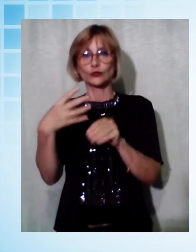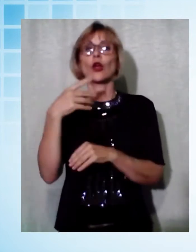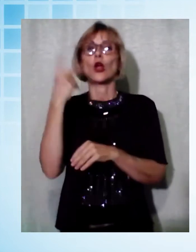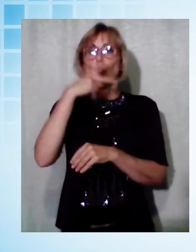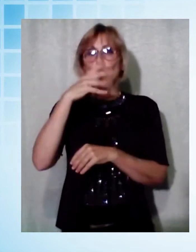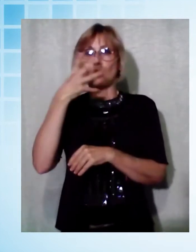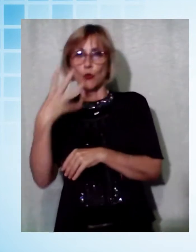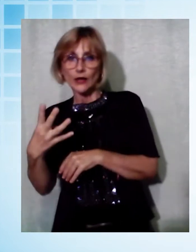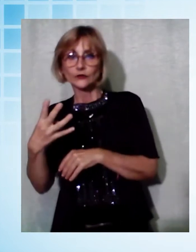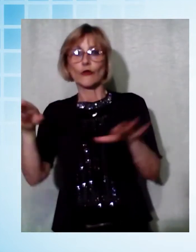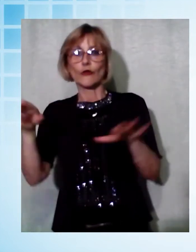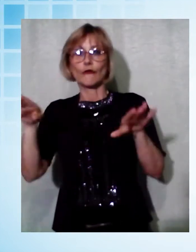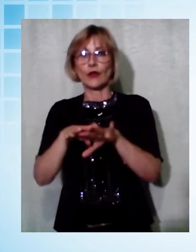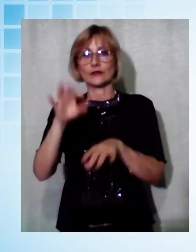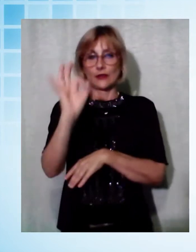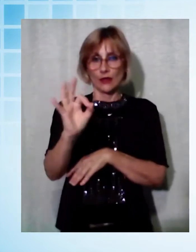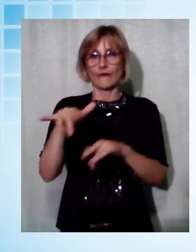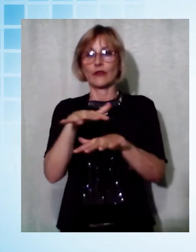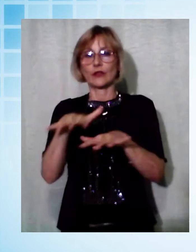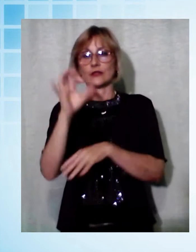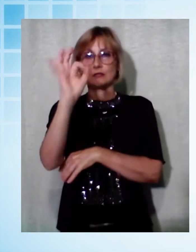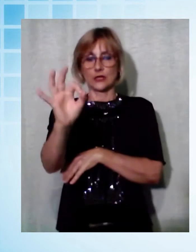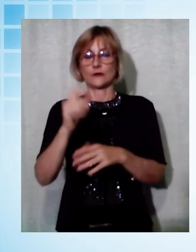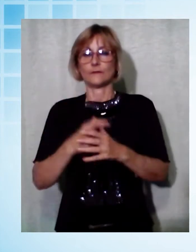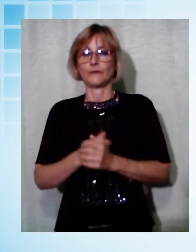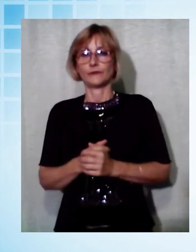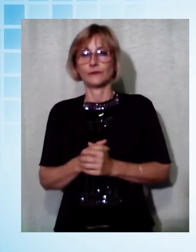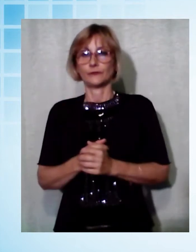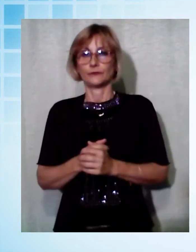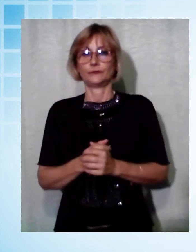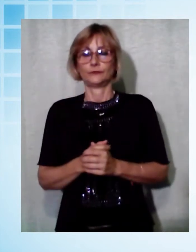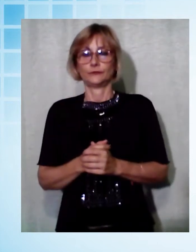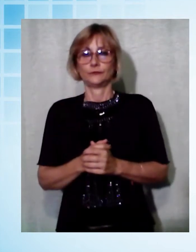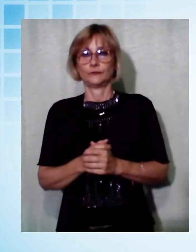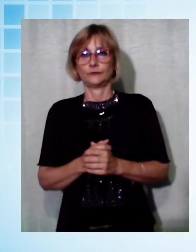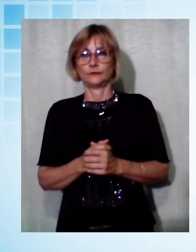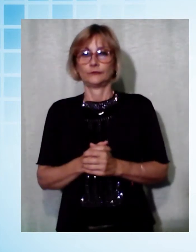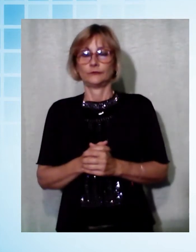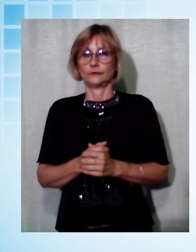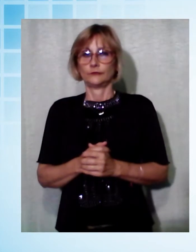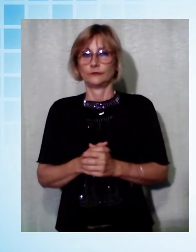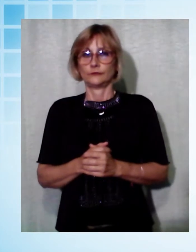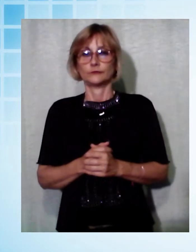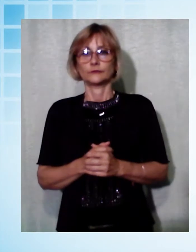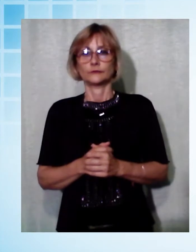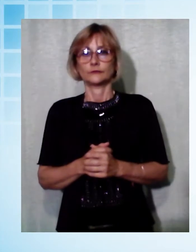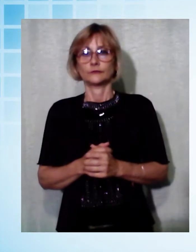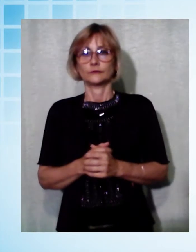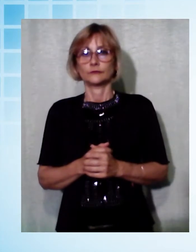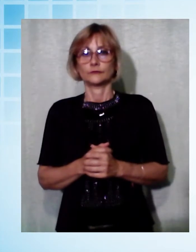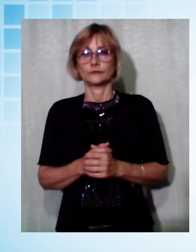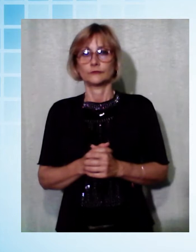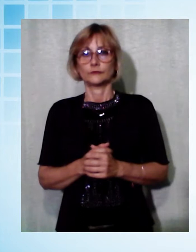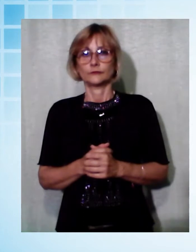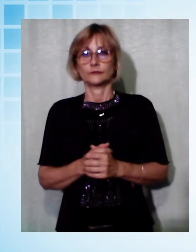contagiato in Valle del Serchio e in Versilia. ci auguriamo che la tendenza rimanga questa. Cambiamo ancora